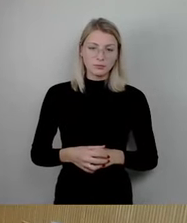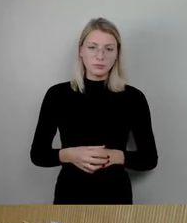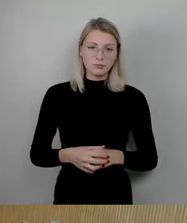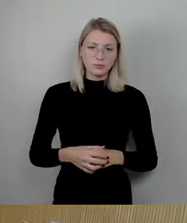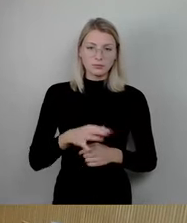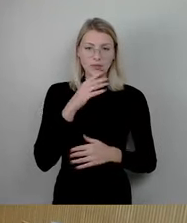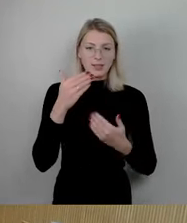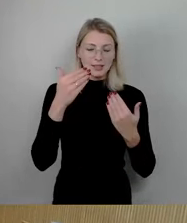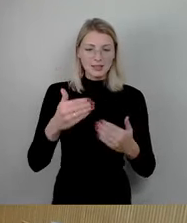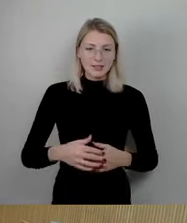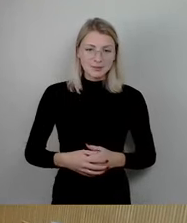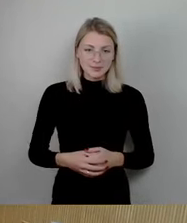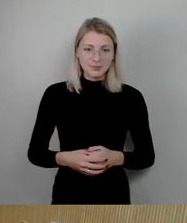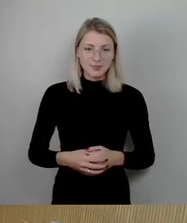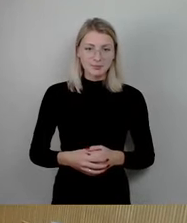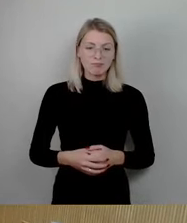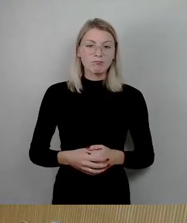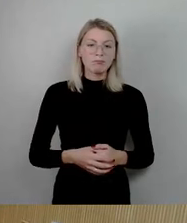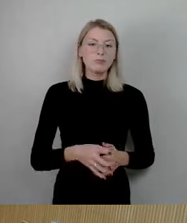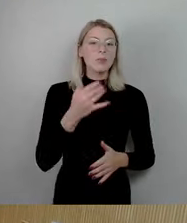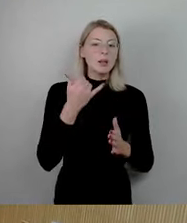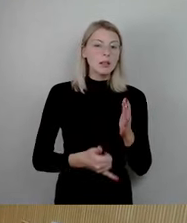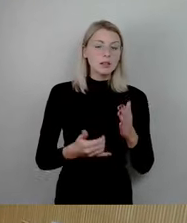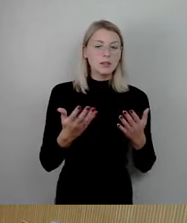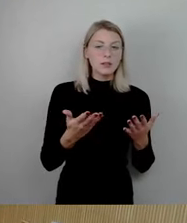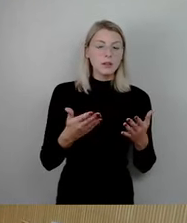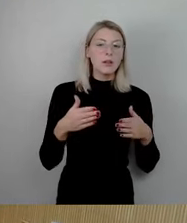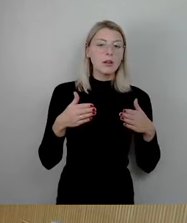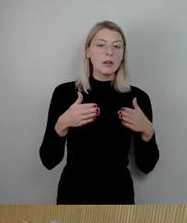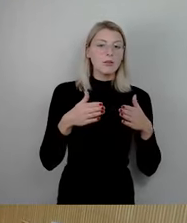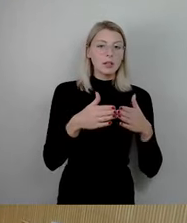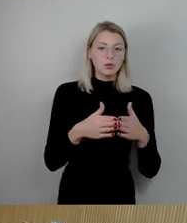So, und zum Abschluss der Fraktionsrunde, die SPD-Fraktion, Herr Engel.